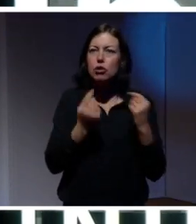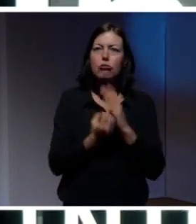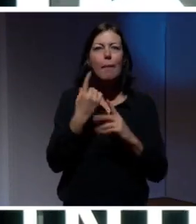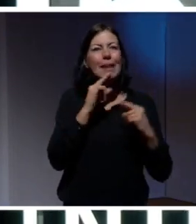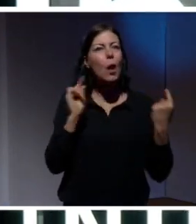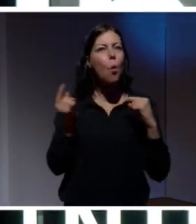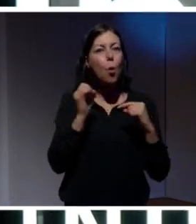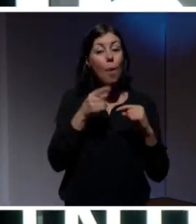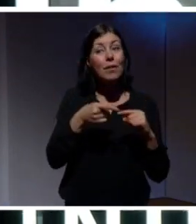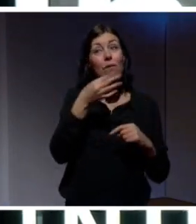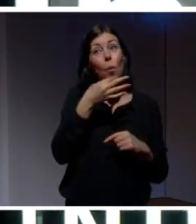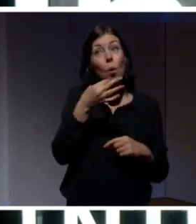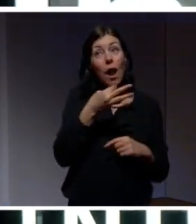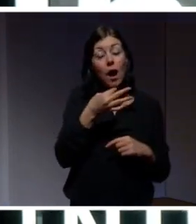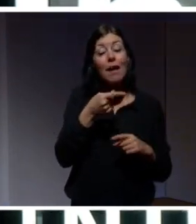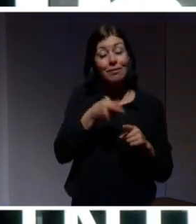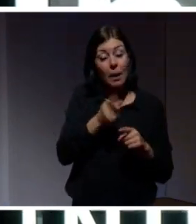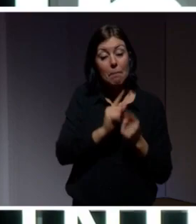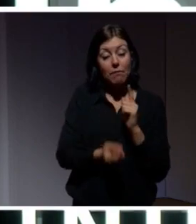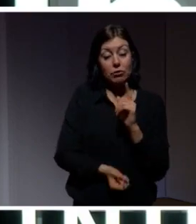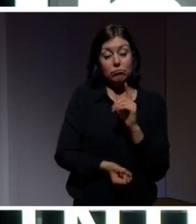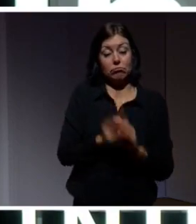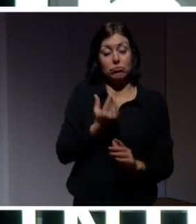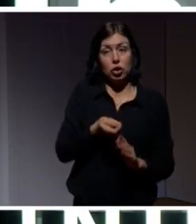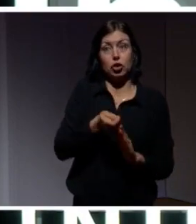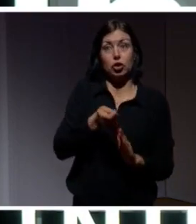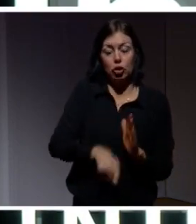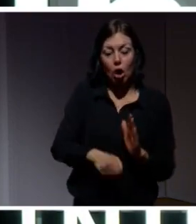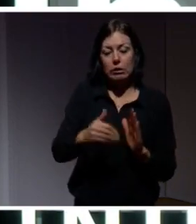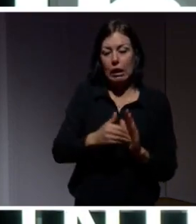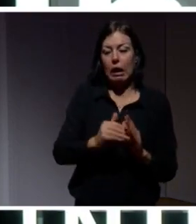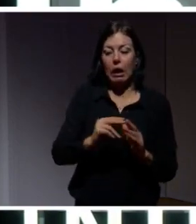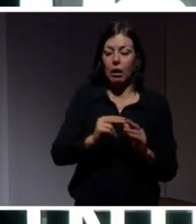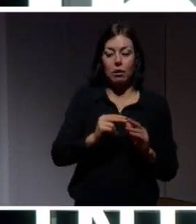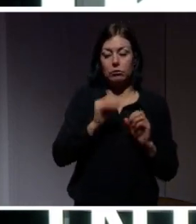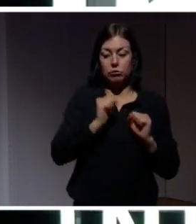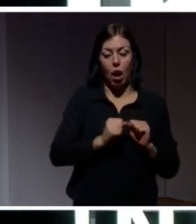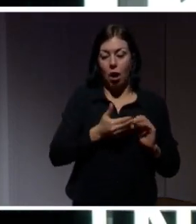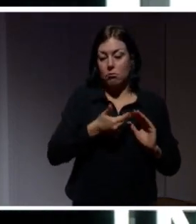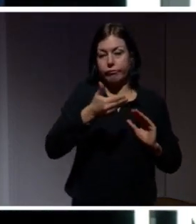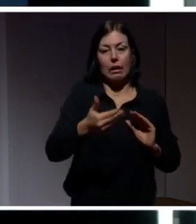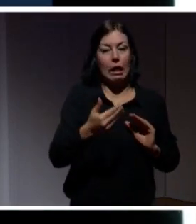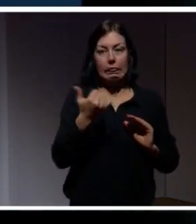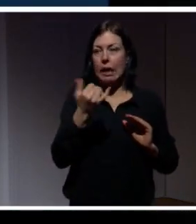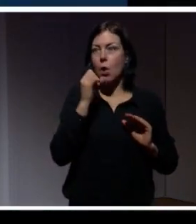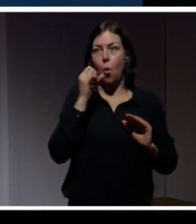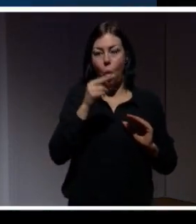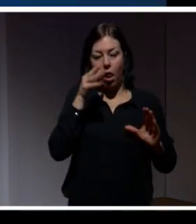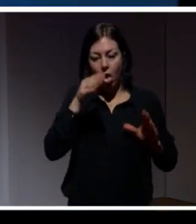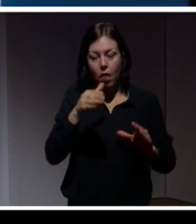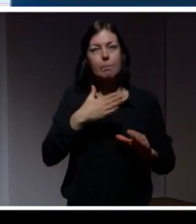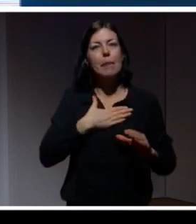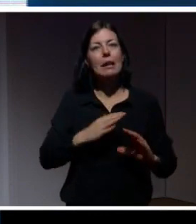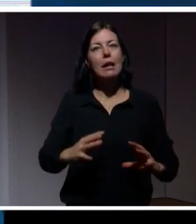Och det blev på något vis startpunkten i någonting som sen skulle uppta större delen av ett decennium av min tid. Och